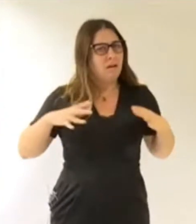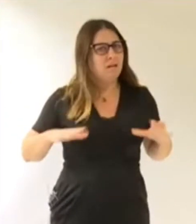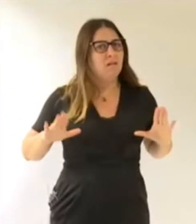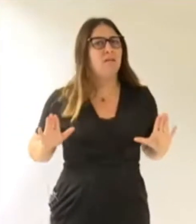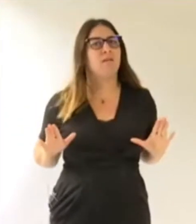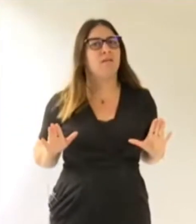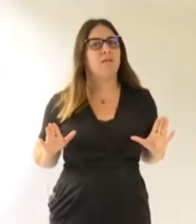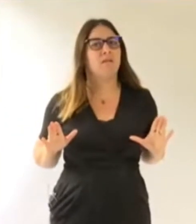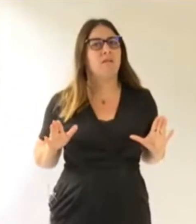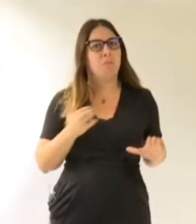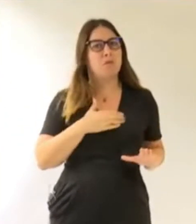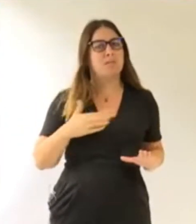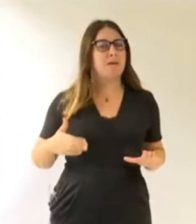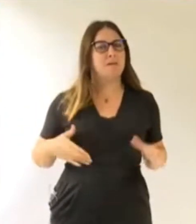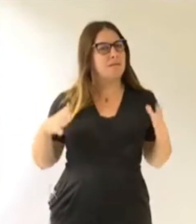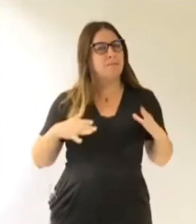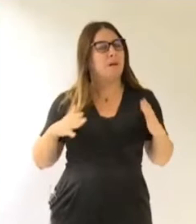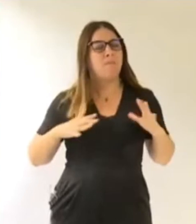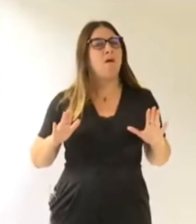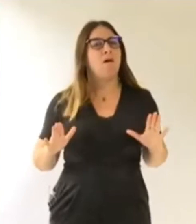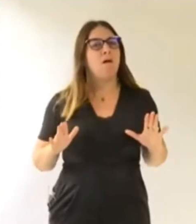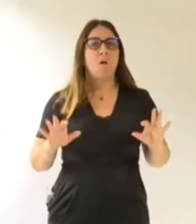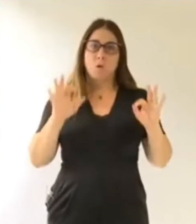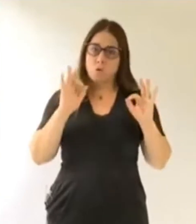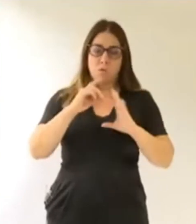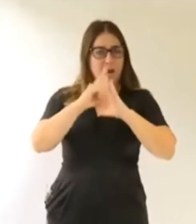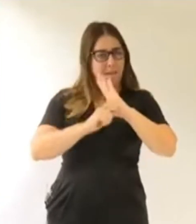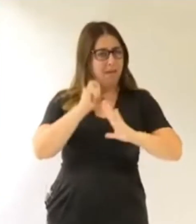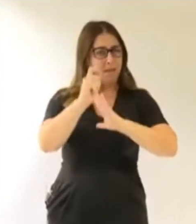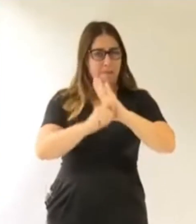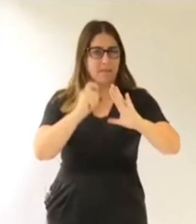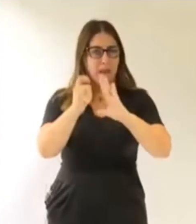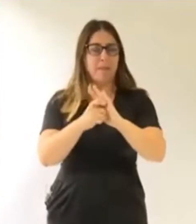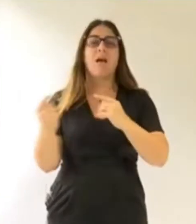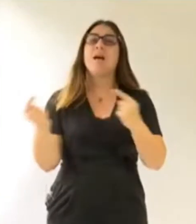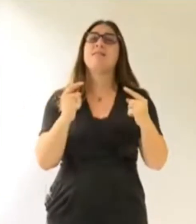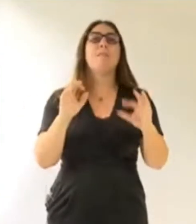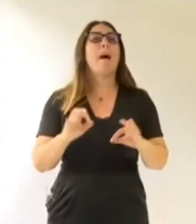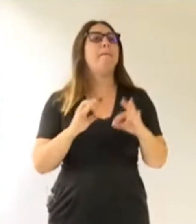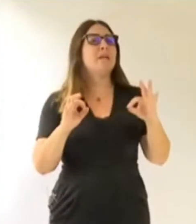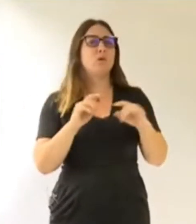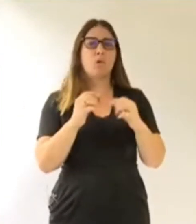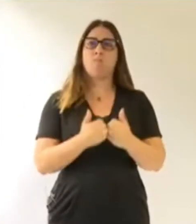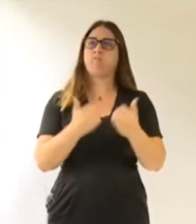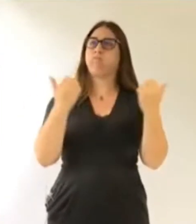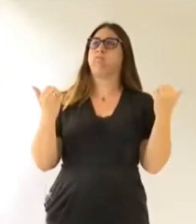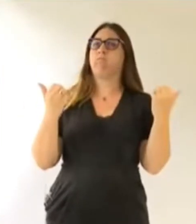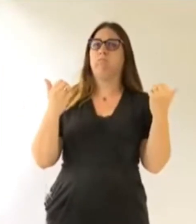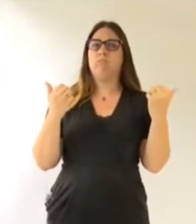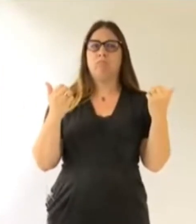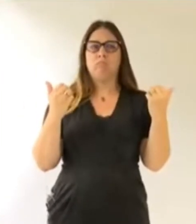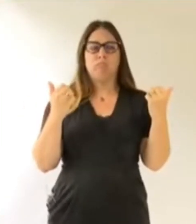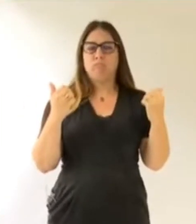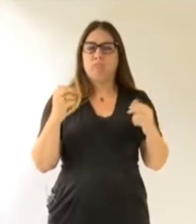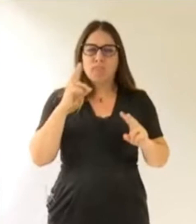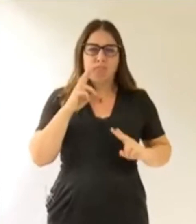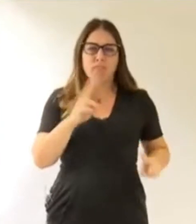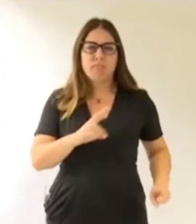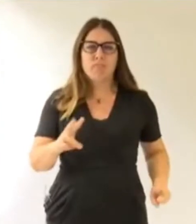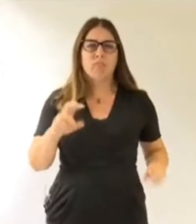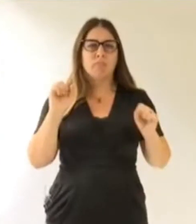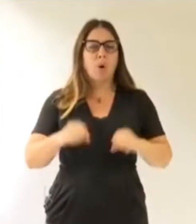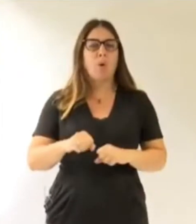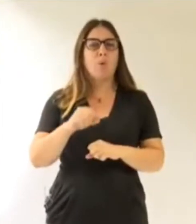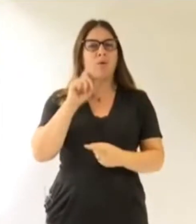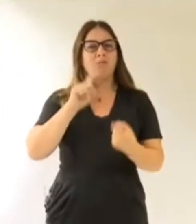Et je répète, là aussi, c'est un de lignesmotifs, ce n pas un débat médiocre que d'avoir deux positions d'urbanisme sur le plan du